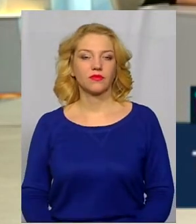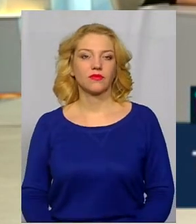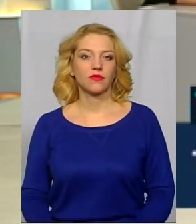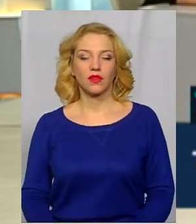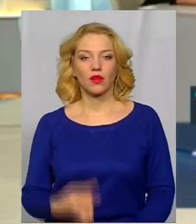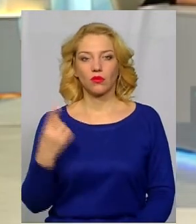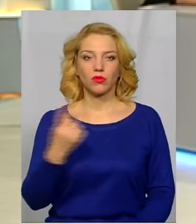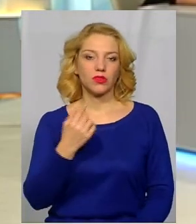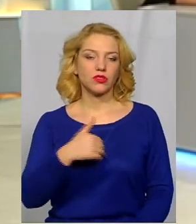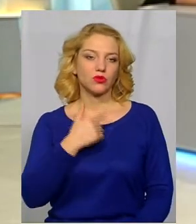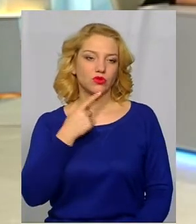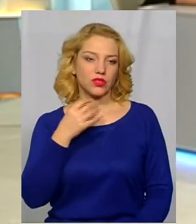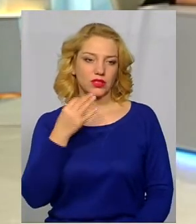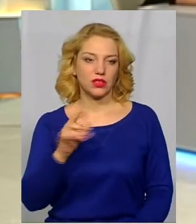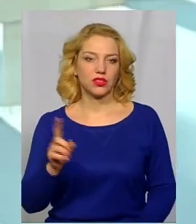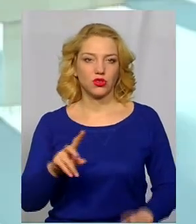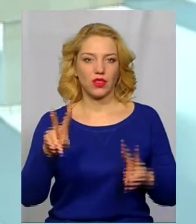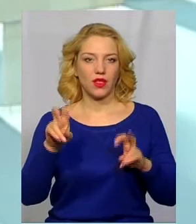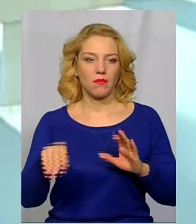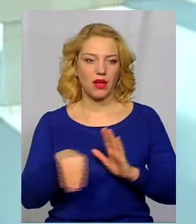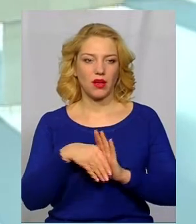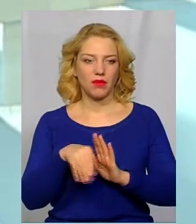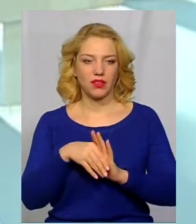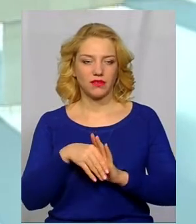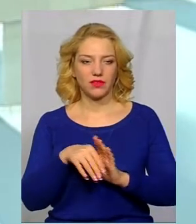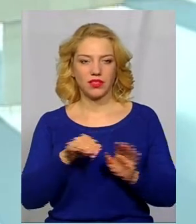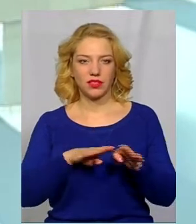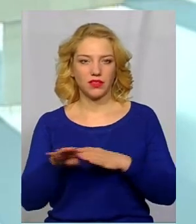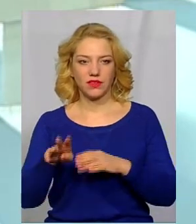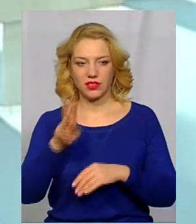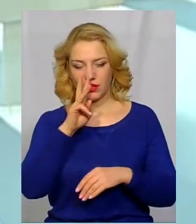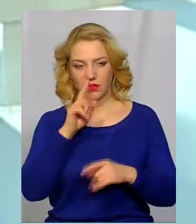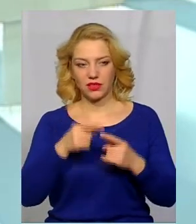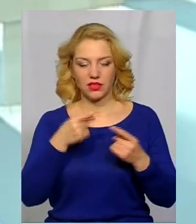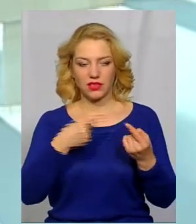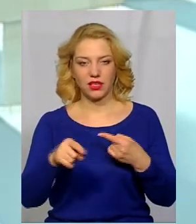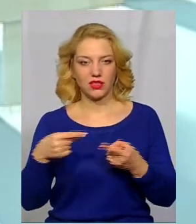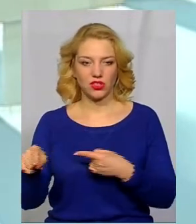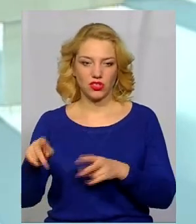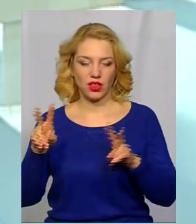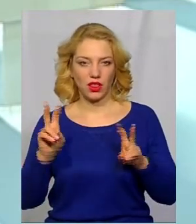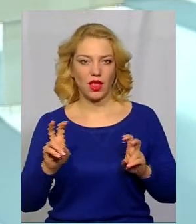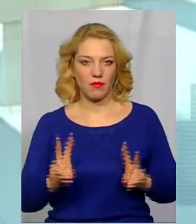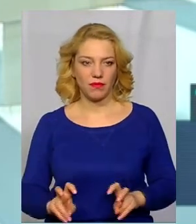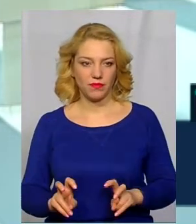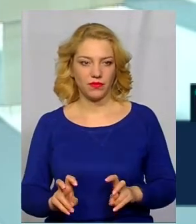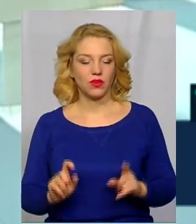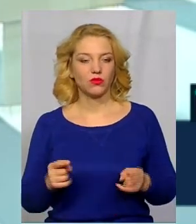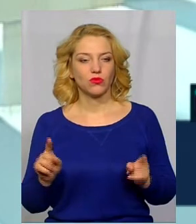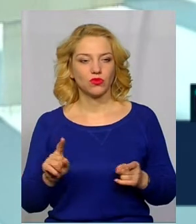По-перше, сказати, що тема хабарів і рівня зарплати – це трошки різні дві теми. Тому що,